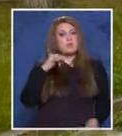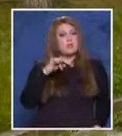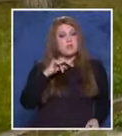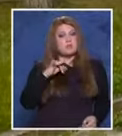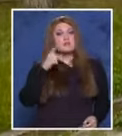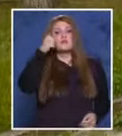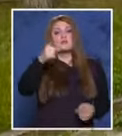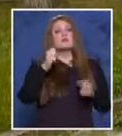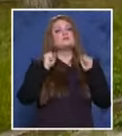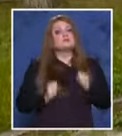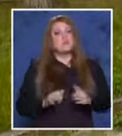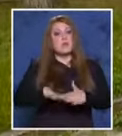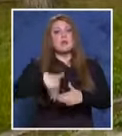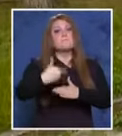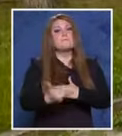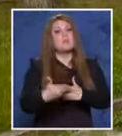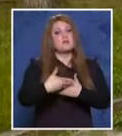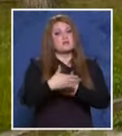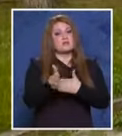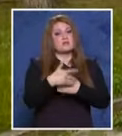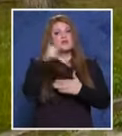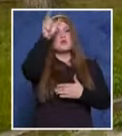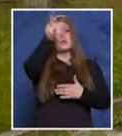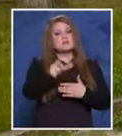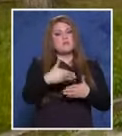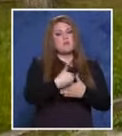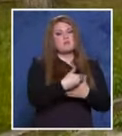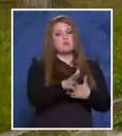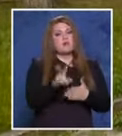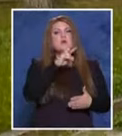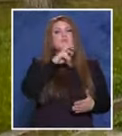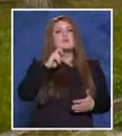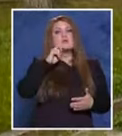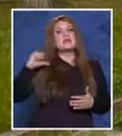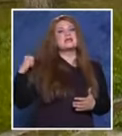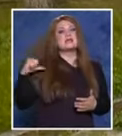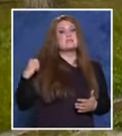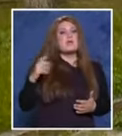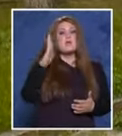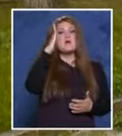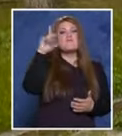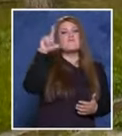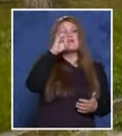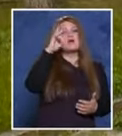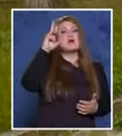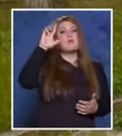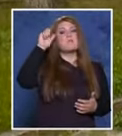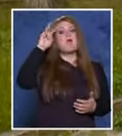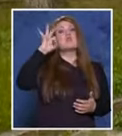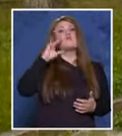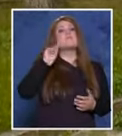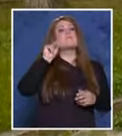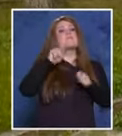напротив са стояли пред вратата на двора му, който той сам е отключил. Полицейски инспектор Варбанов е съставил предупредителен